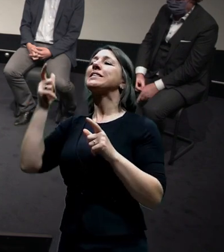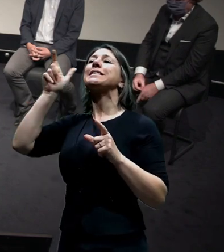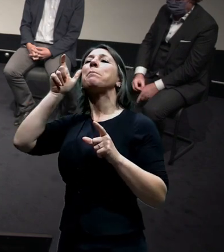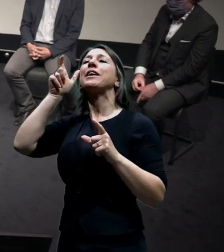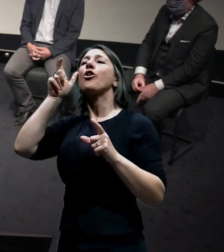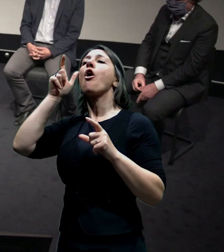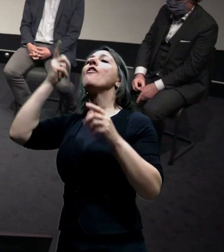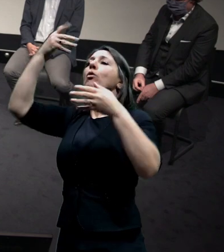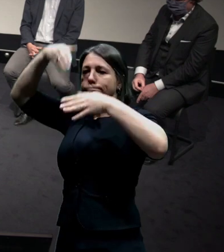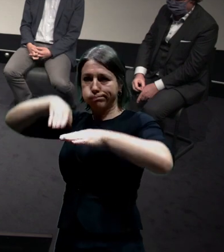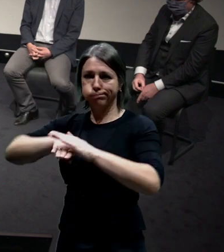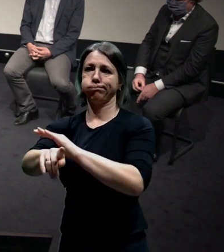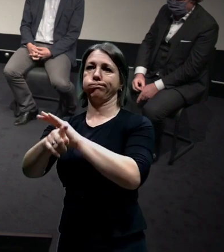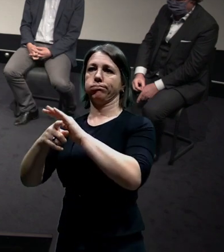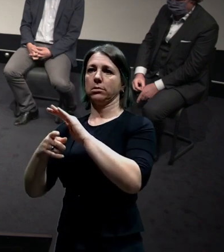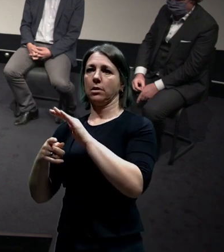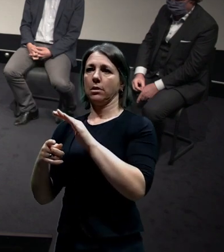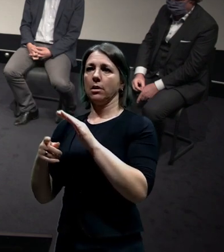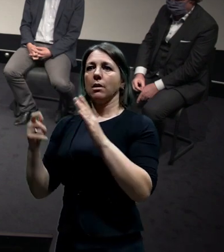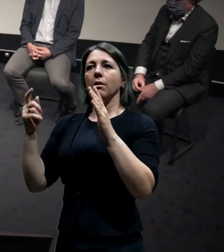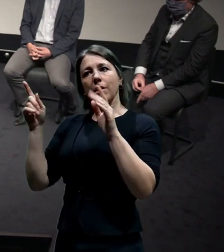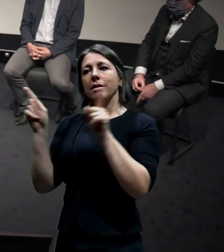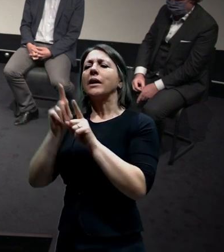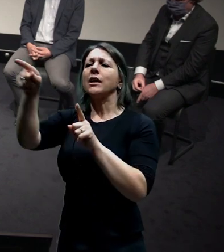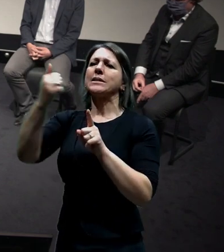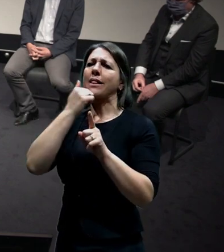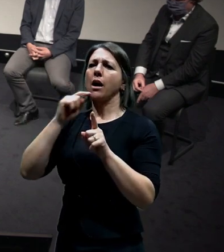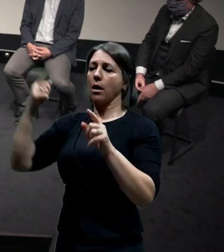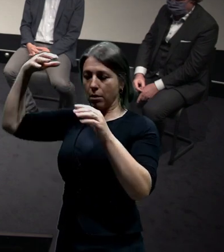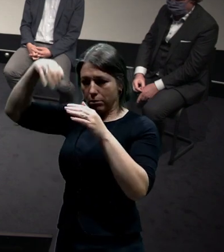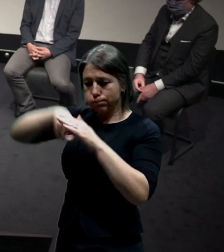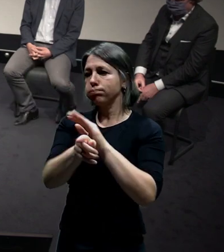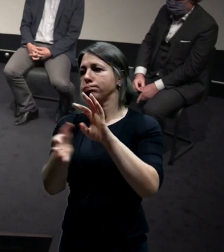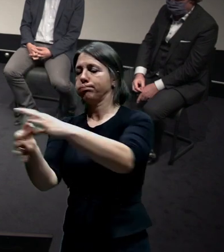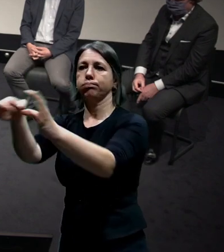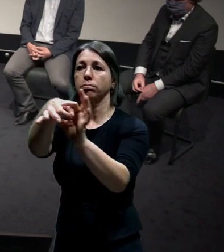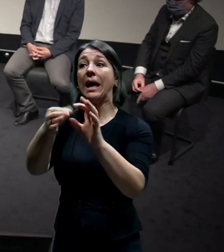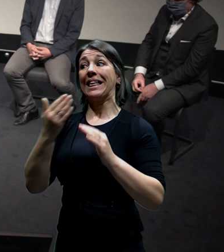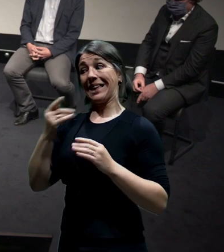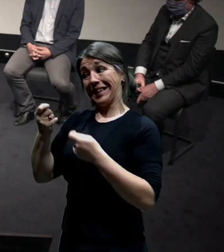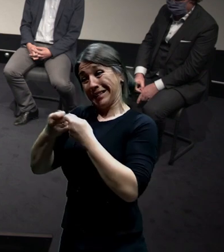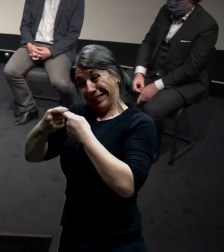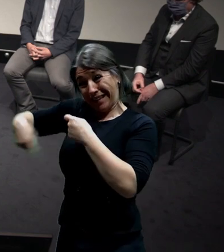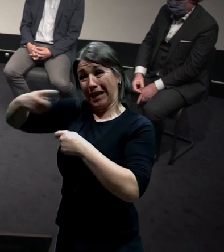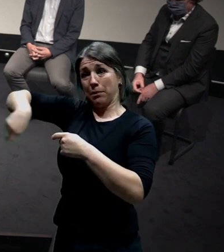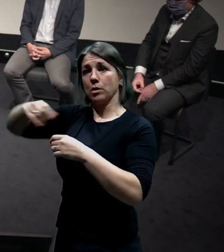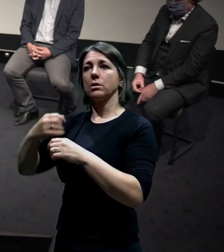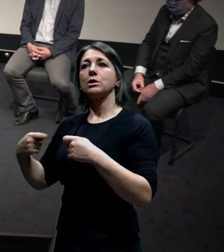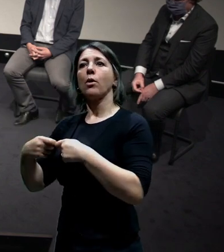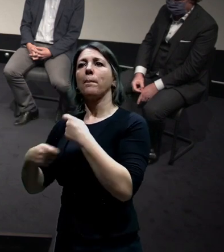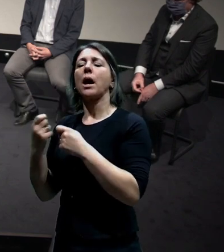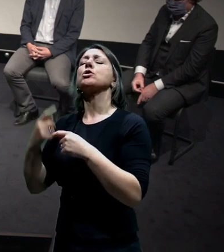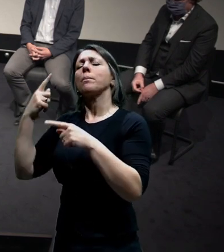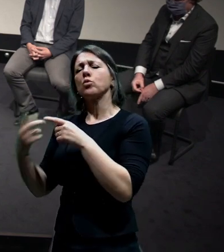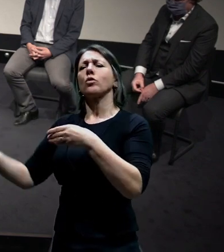celou tu Radlickou, gymnázum Zatlanka. Takže vlastně díky nám a naší spolupráci s kolegy dopravními